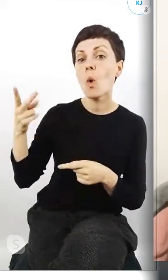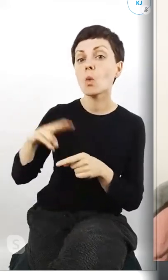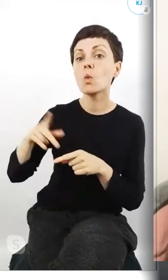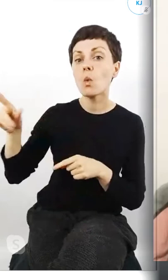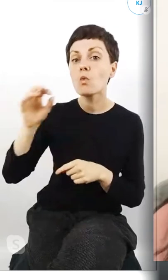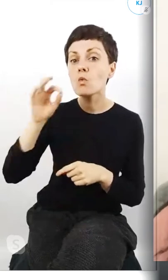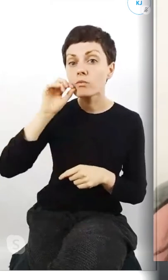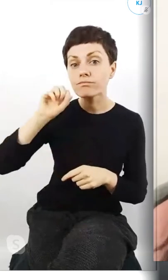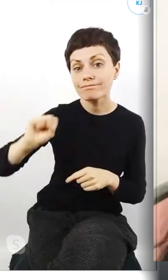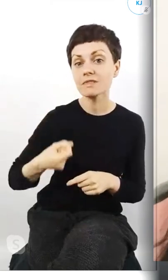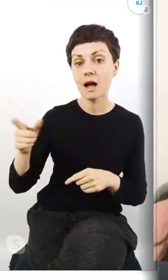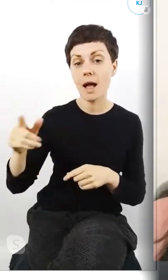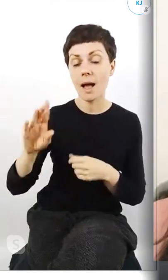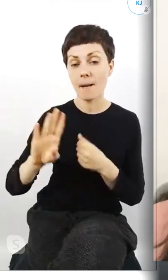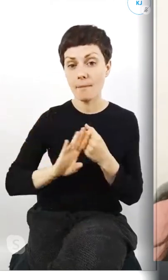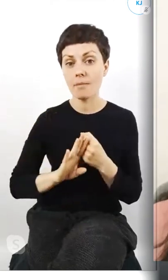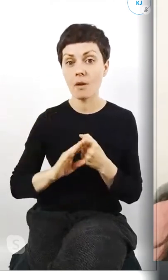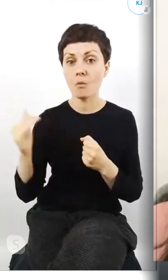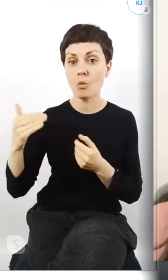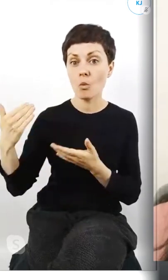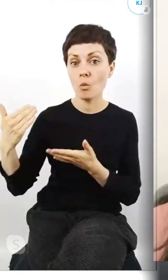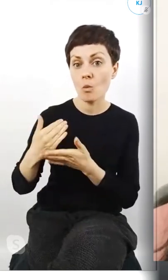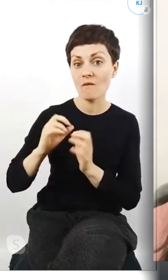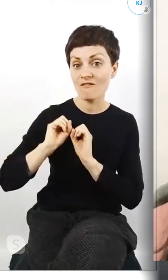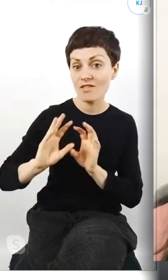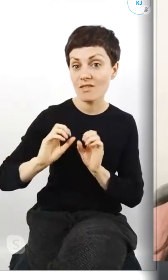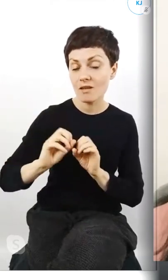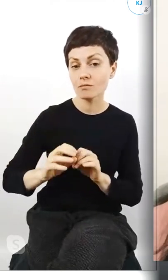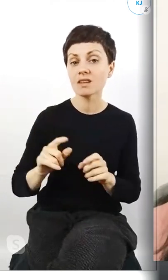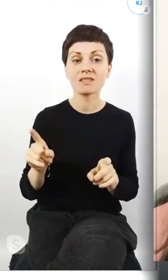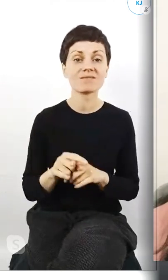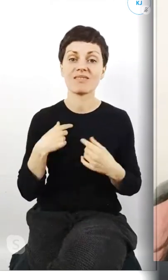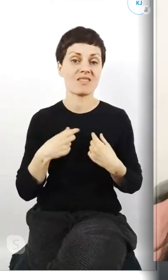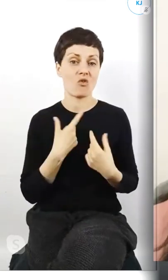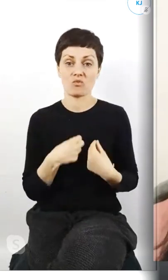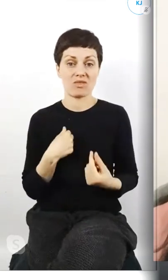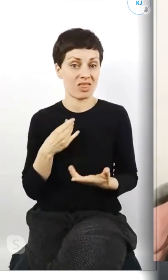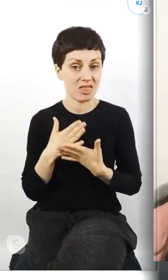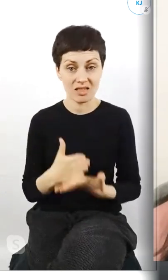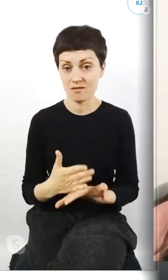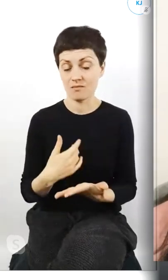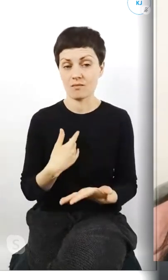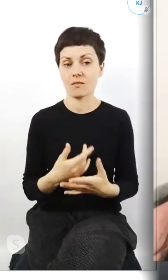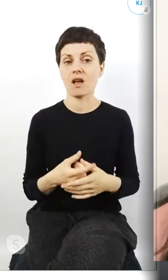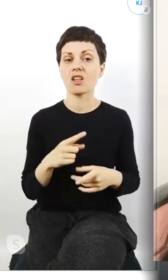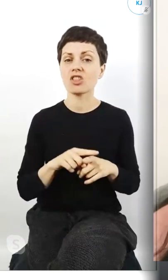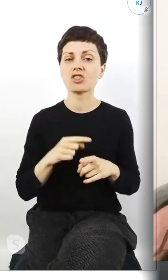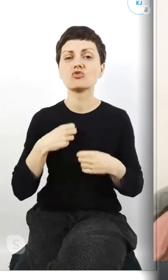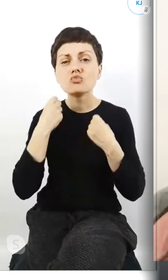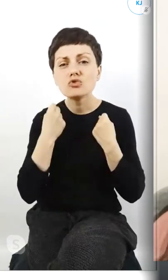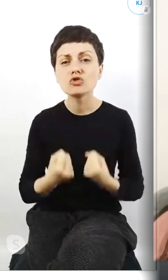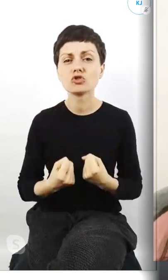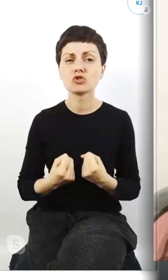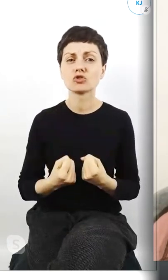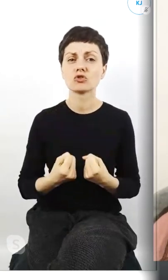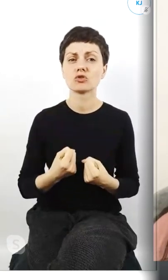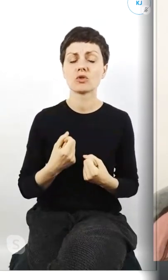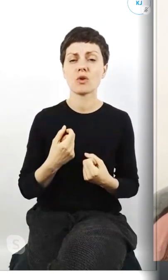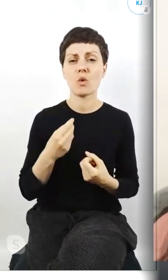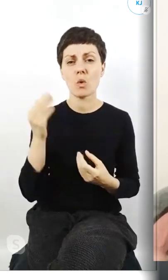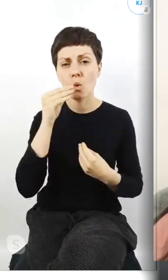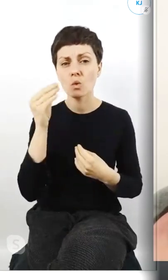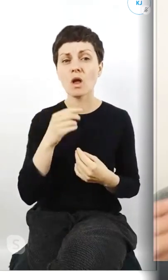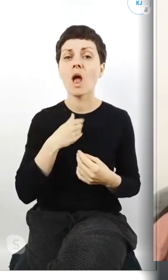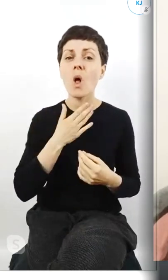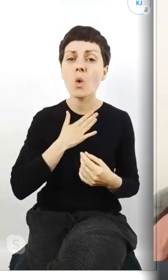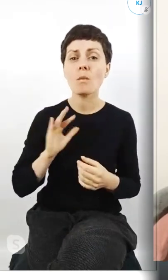matematykę i to wytłumaczy. No ja osobiście nie dam rady, a ciężko mi się jest uczyć online, bo lubię jak drugi człowiek jest